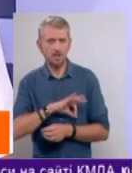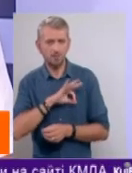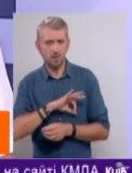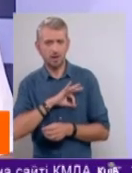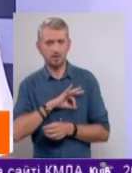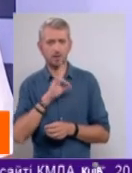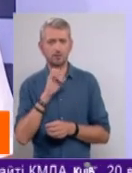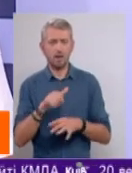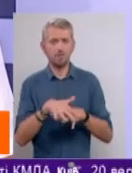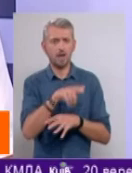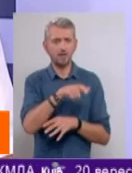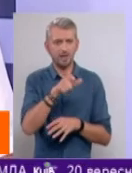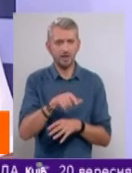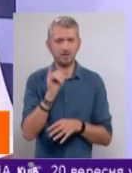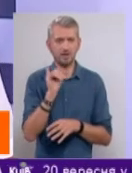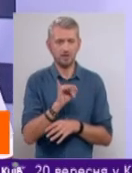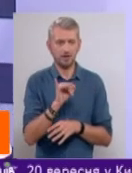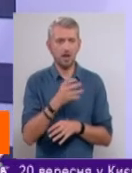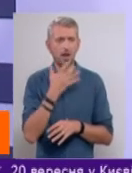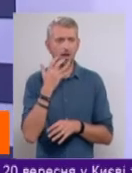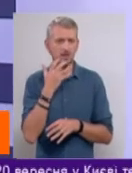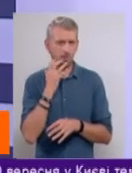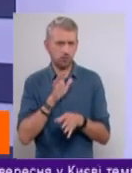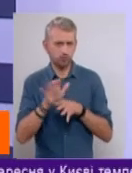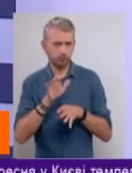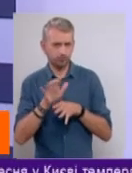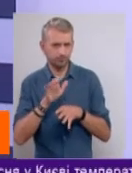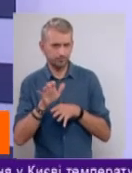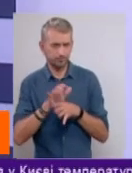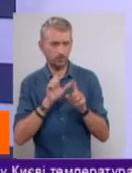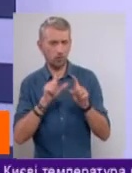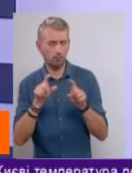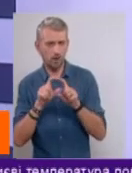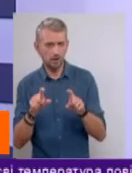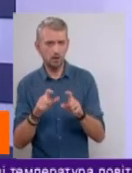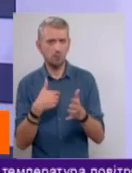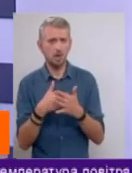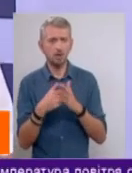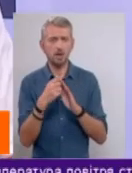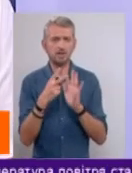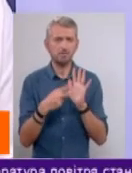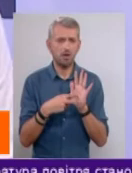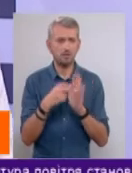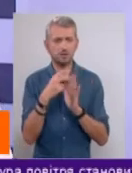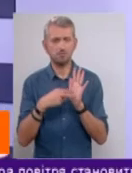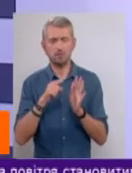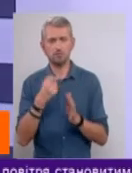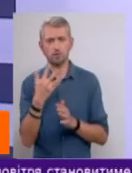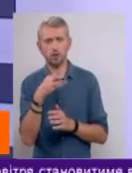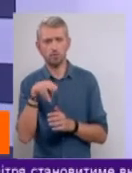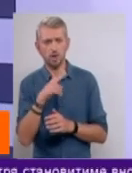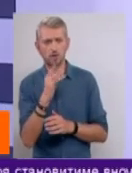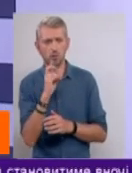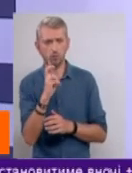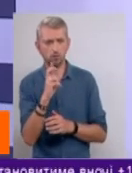на населення і теплокомуненерго для производства тепла для населення порядка 17-17,5 мільярдів